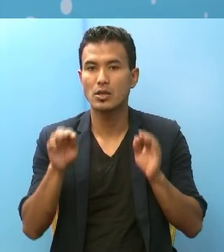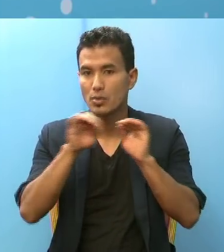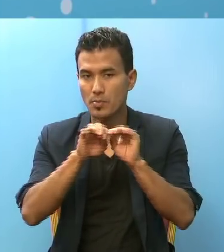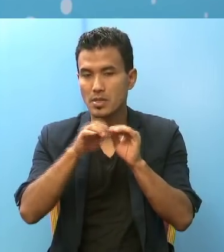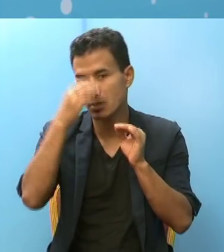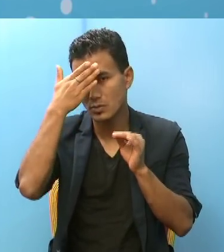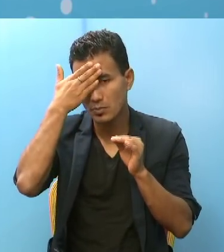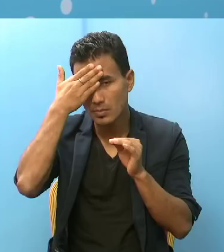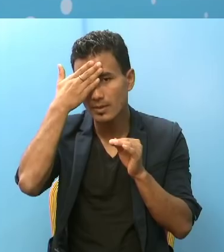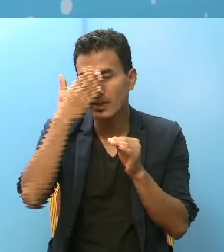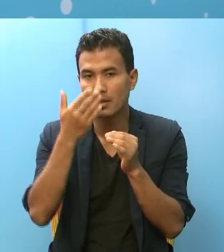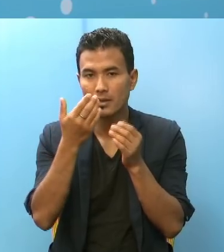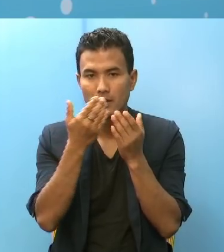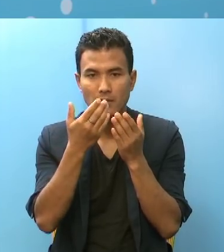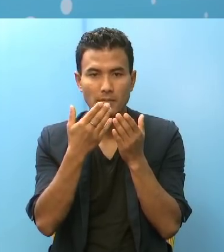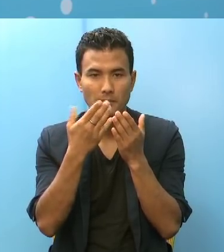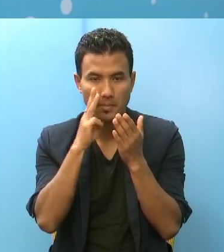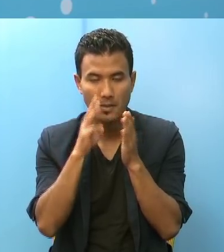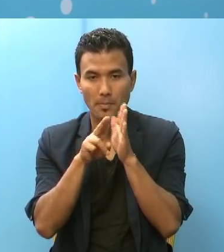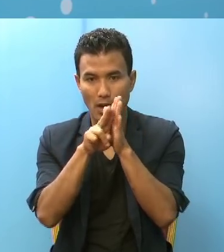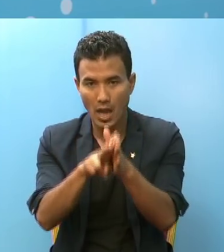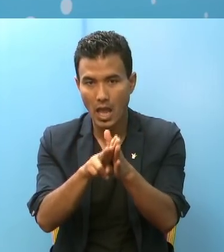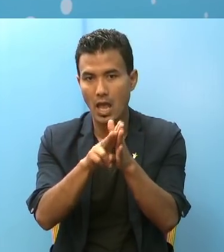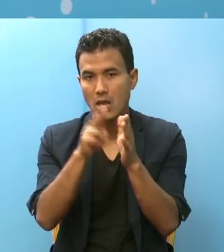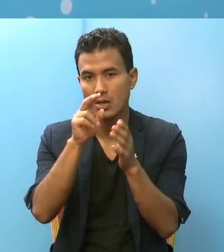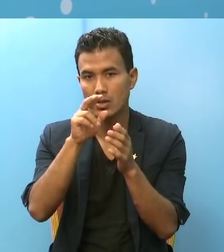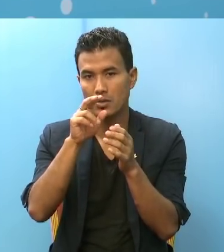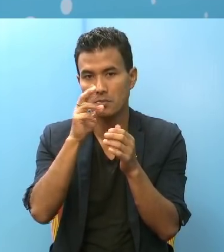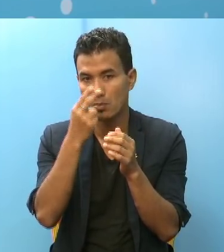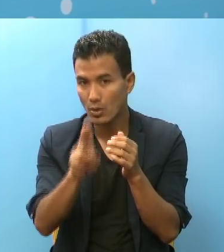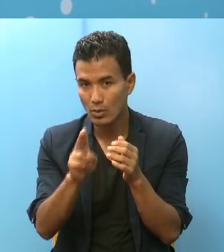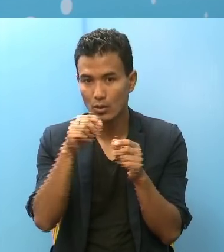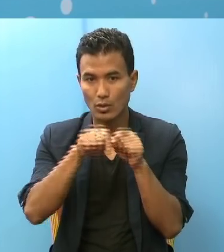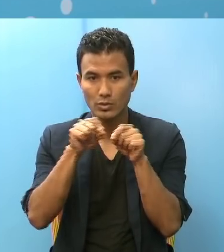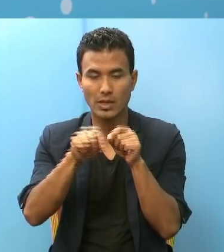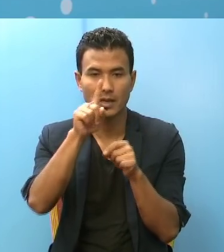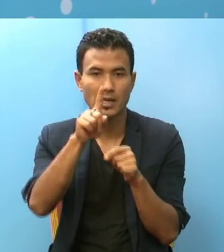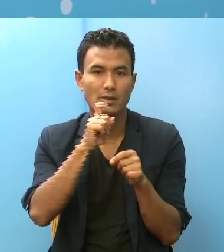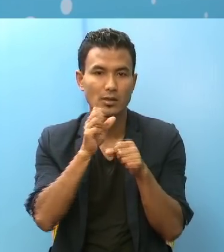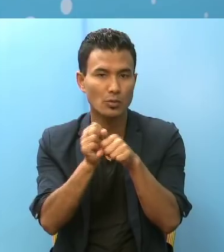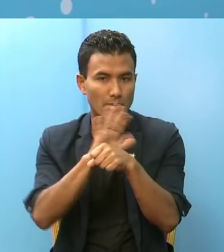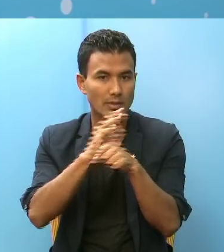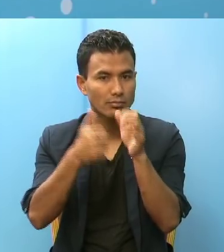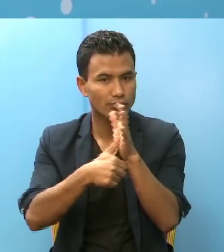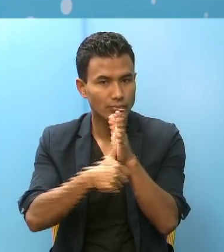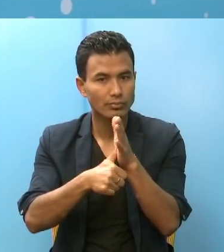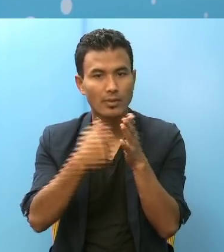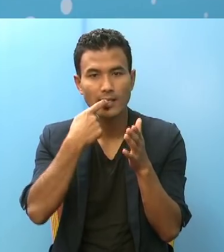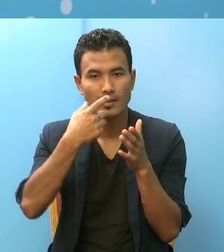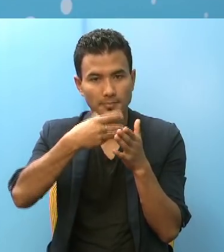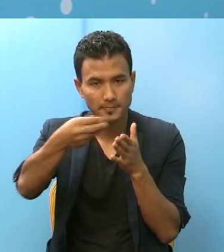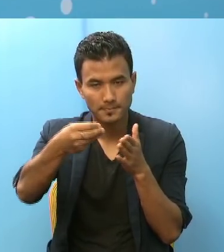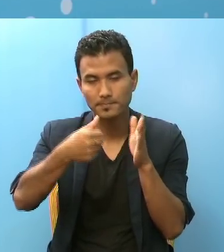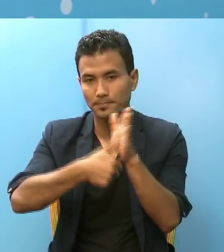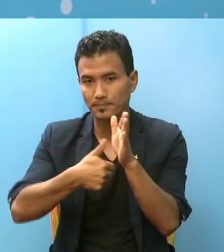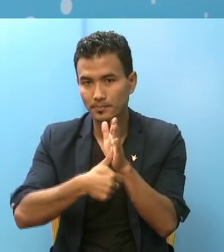कारण ले भर्नावाय को मिती सतत्तर असार एक गते कोवीड परिच्छन का लागी स्वाब संकलन